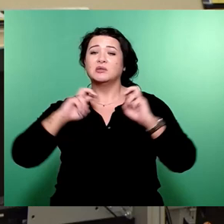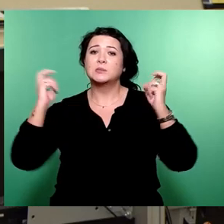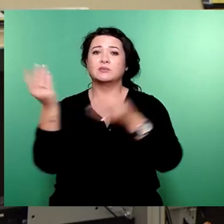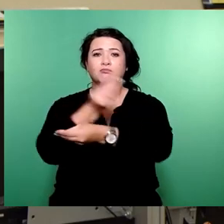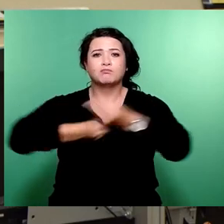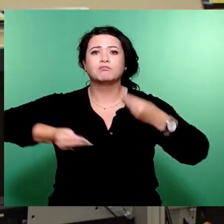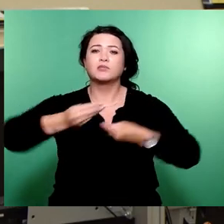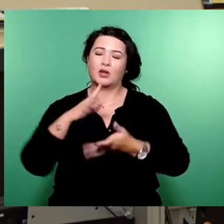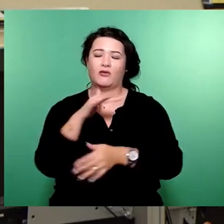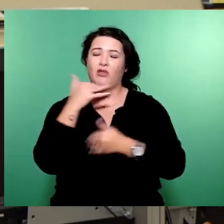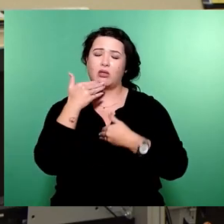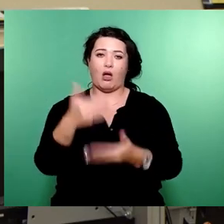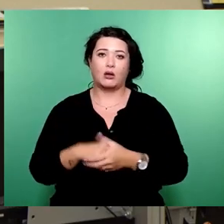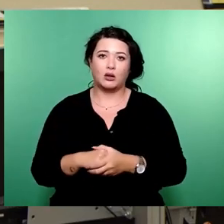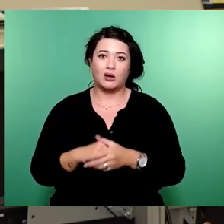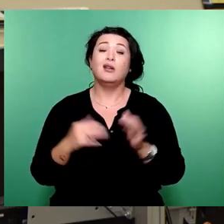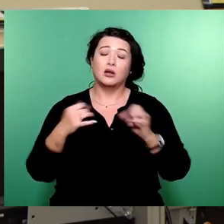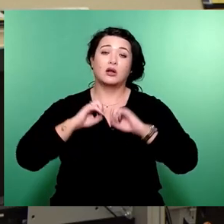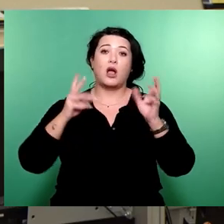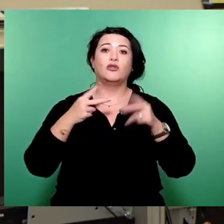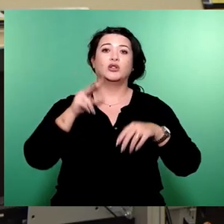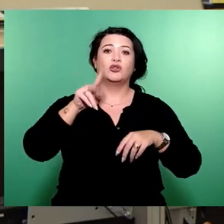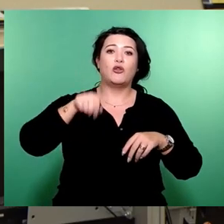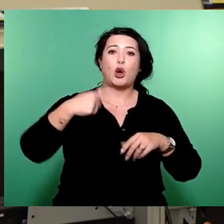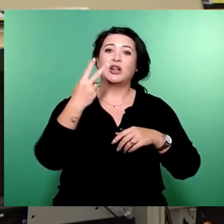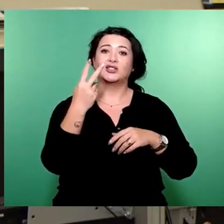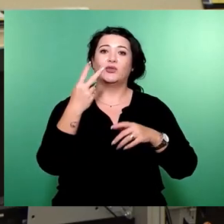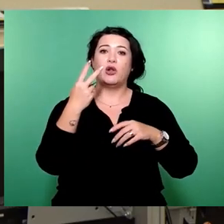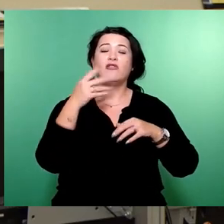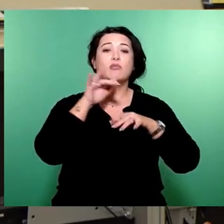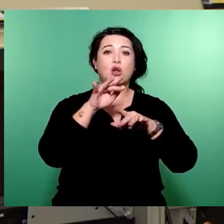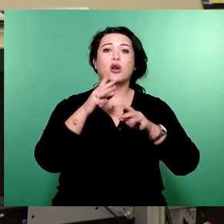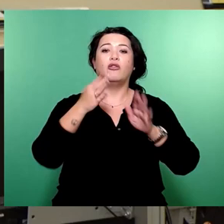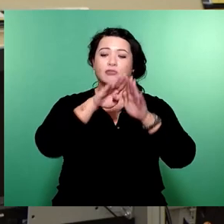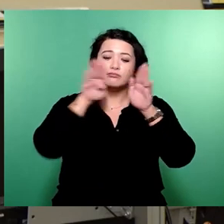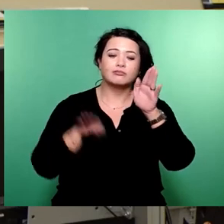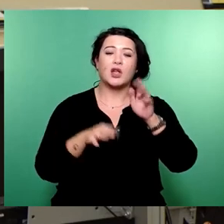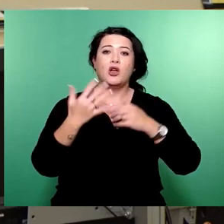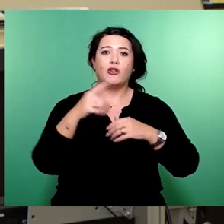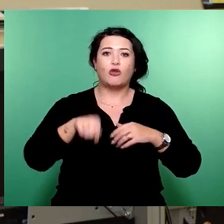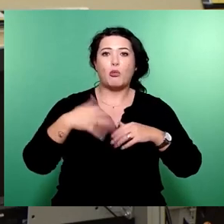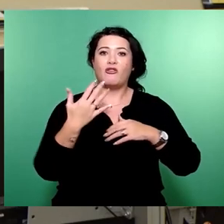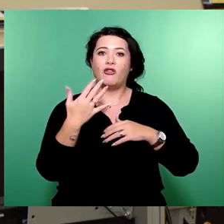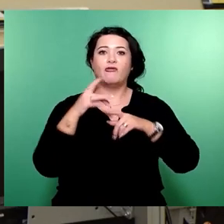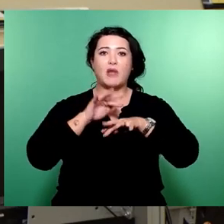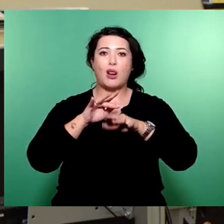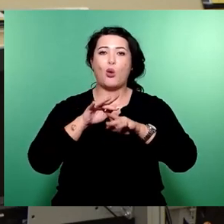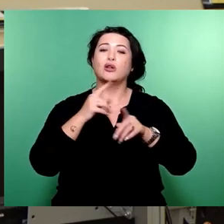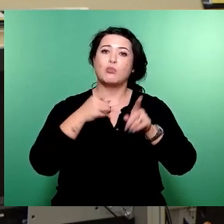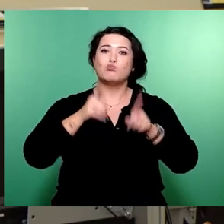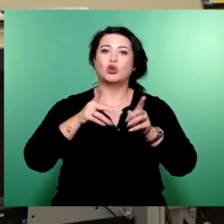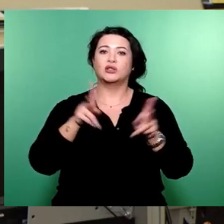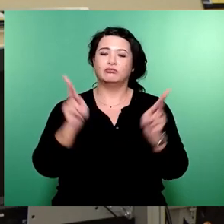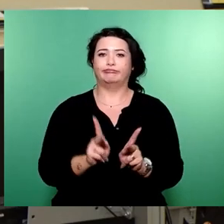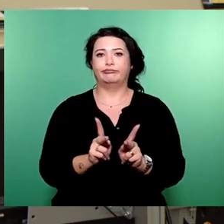Ja, ich musste kürzen von 12 Millionen auf 5,5. Das tat enorm weh. Aber wenigstens hatten wir dann